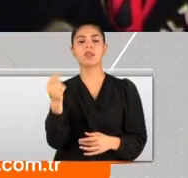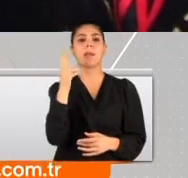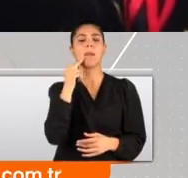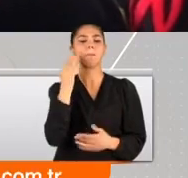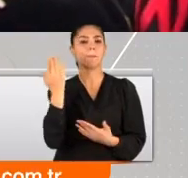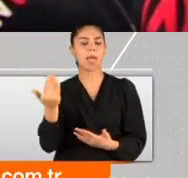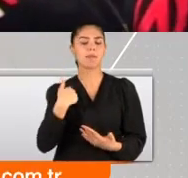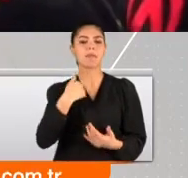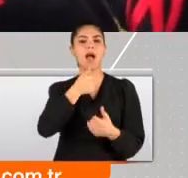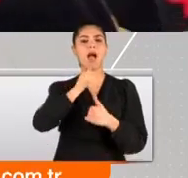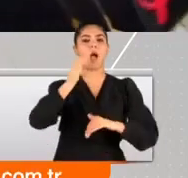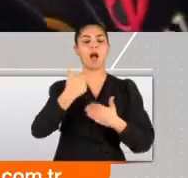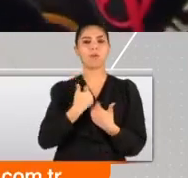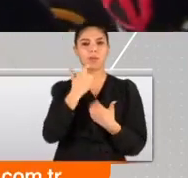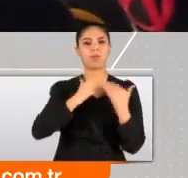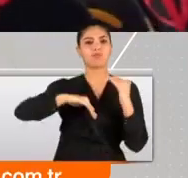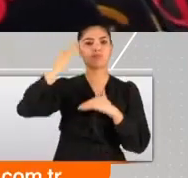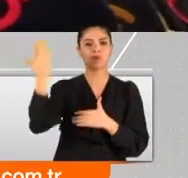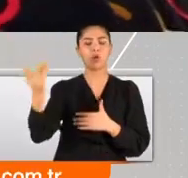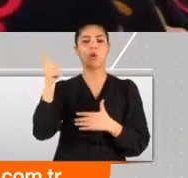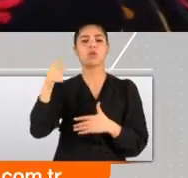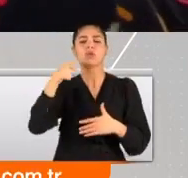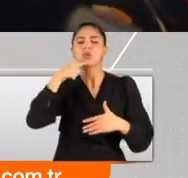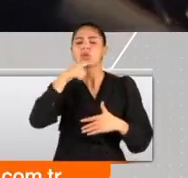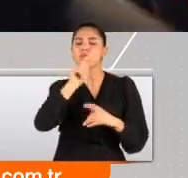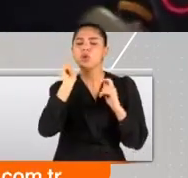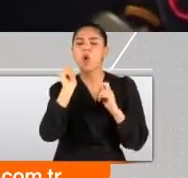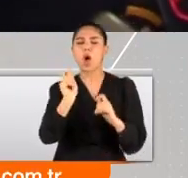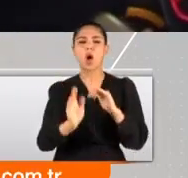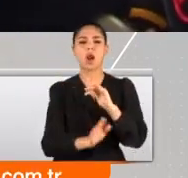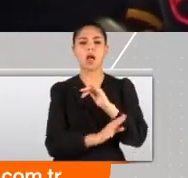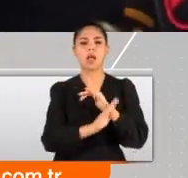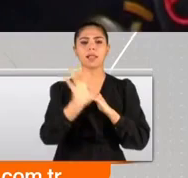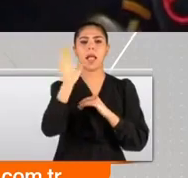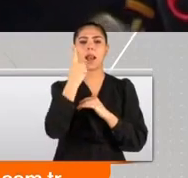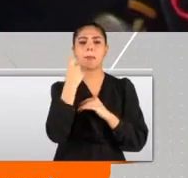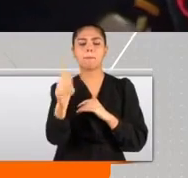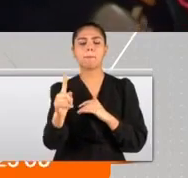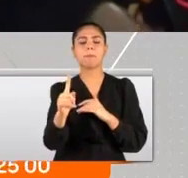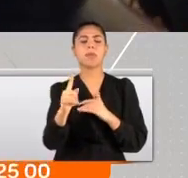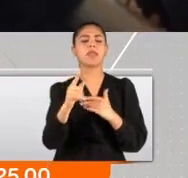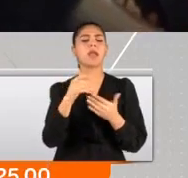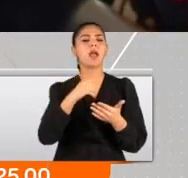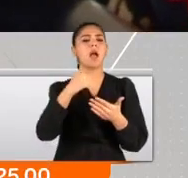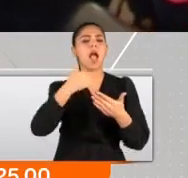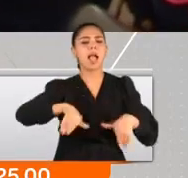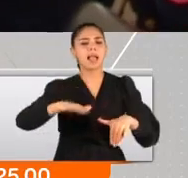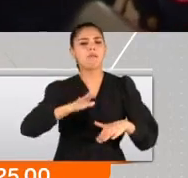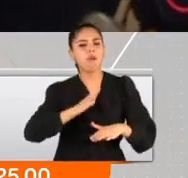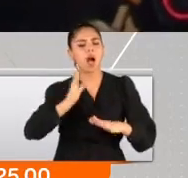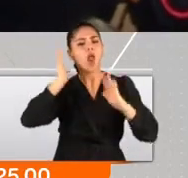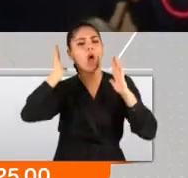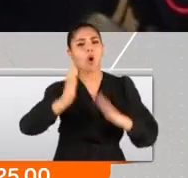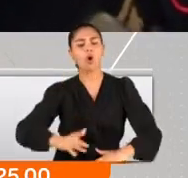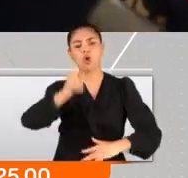abimizdi, büyüğümüzdü ve yokluklar içerisinde, zorluklar içerisinde 50 bin tane engel çıkarılmış olmasına rağmen Türkiye'nin